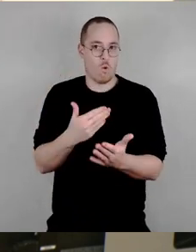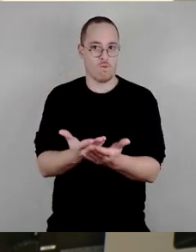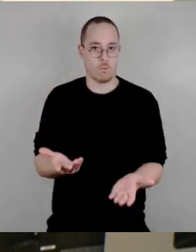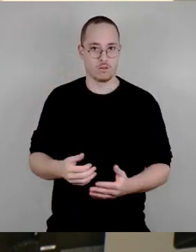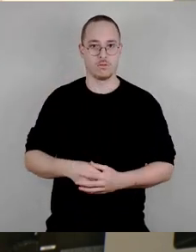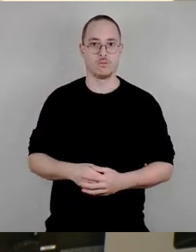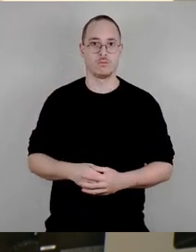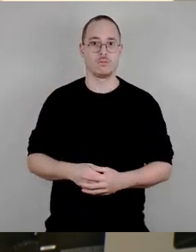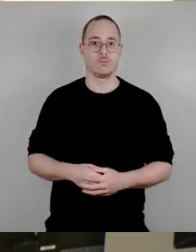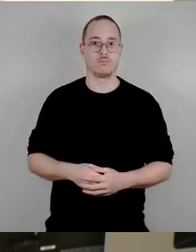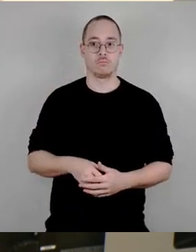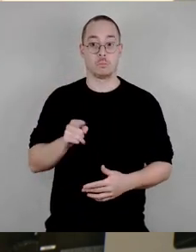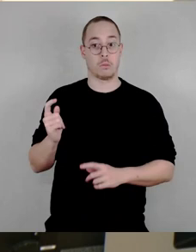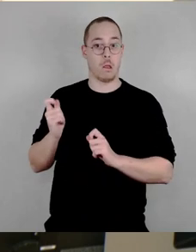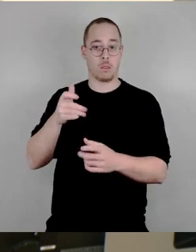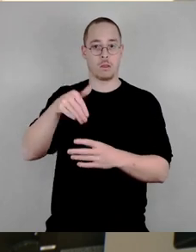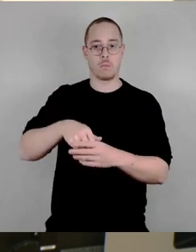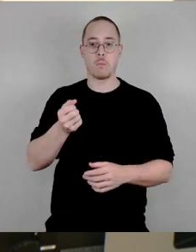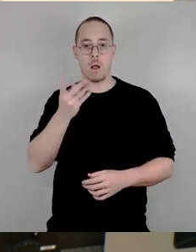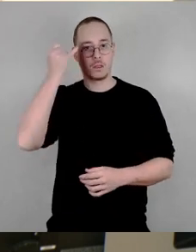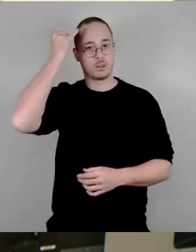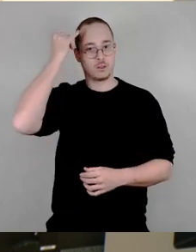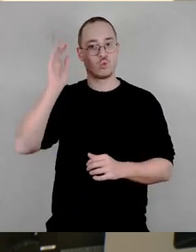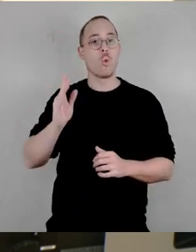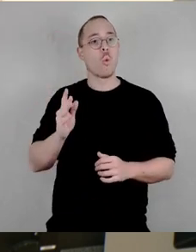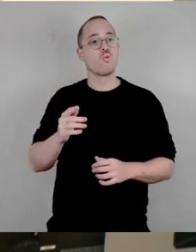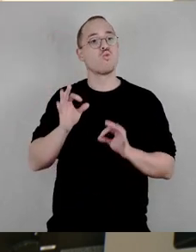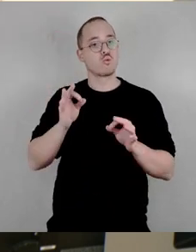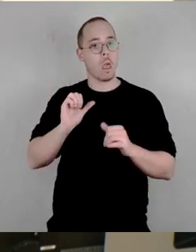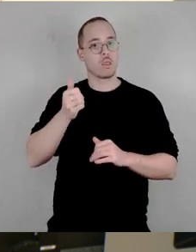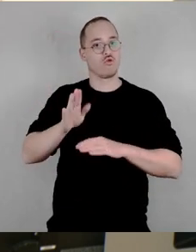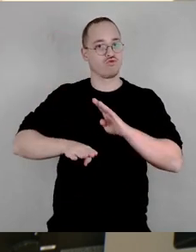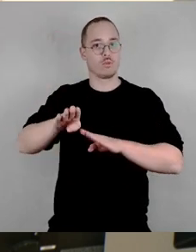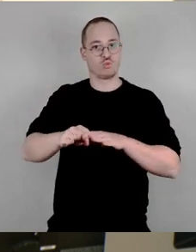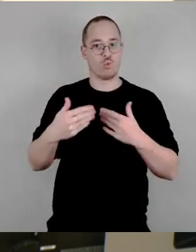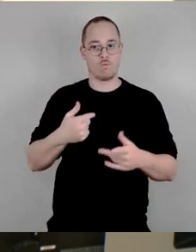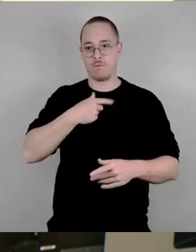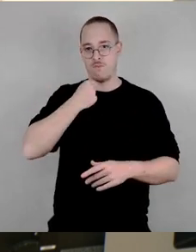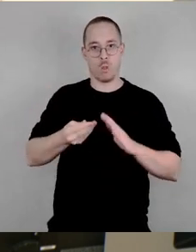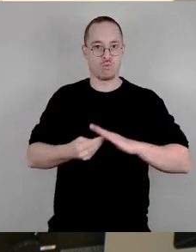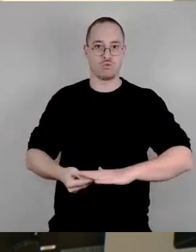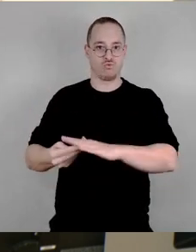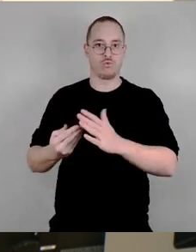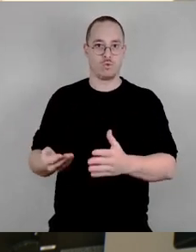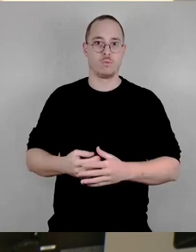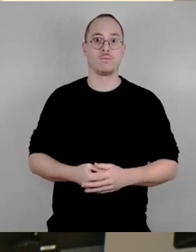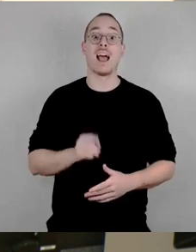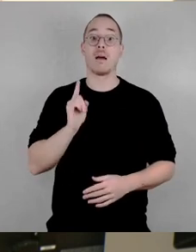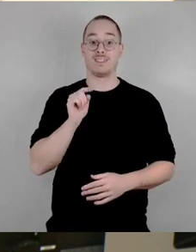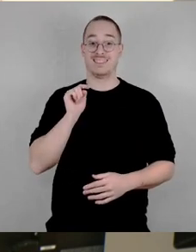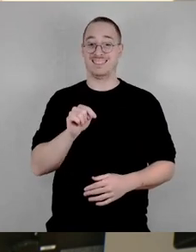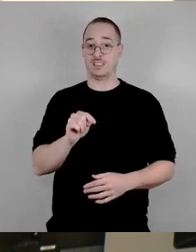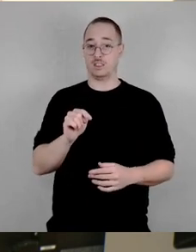als eine Arbeitsgrundlage dienen können, diese unterstützen wir auch An dieser Stelle, Herr Oberbürgermeister, beantrage ich punktweise Abstimmung